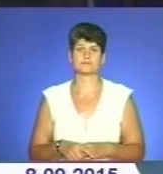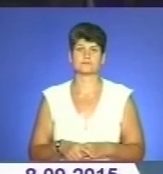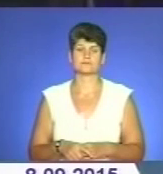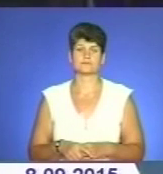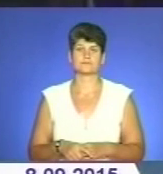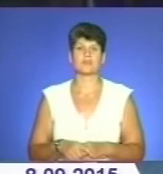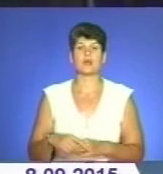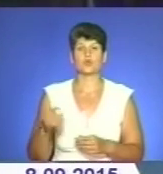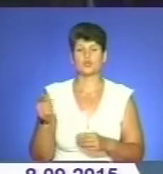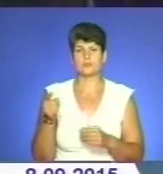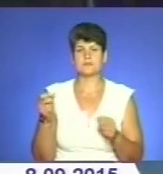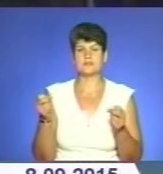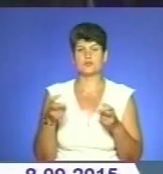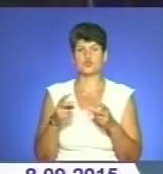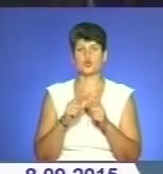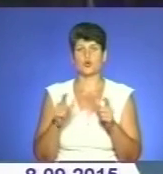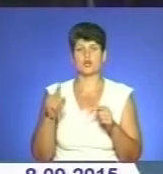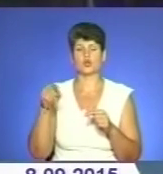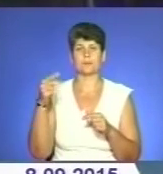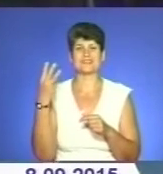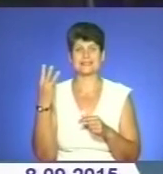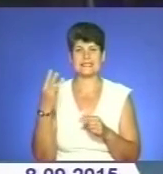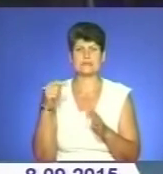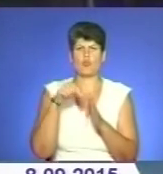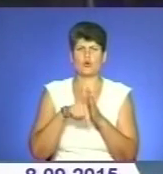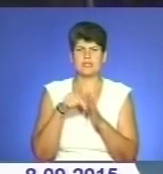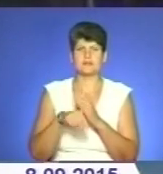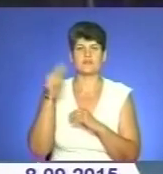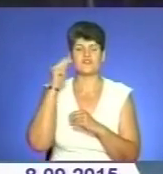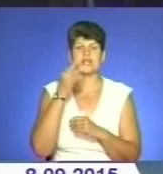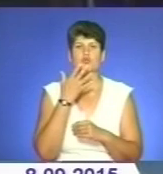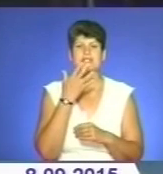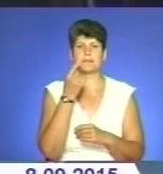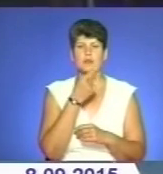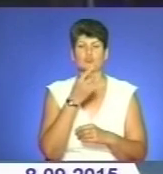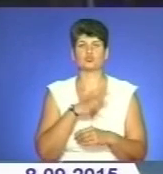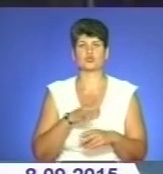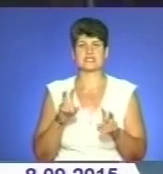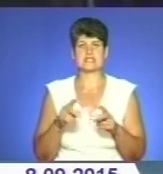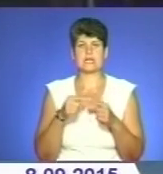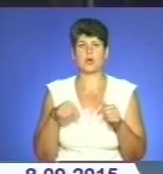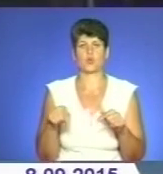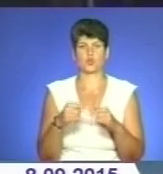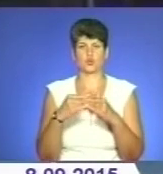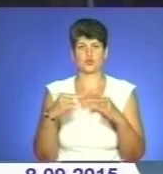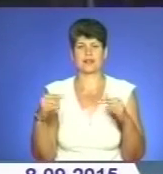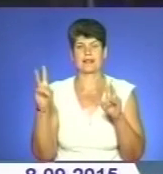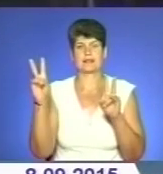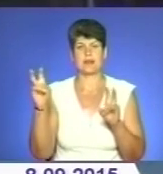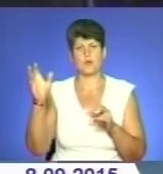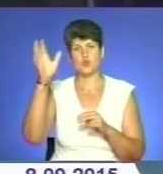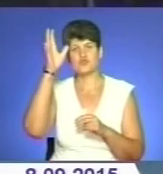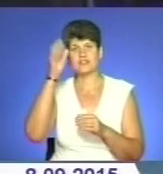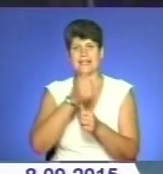У Тернопільській спеціалізованій школі номер 3 з поглибленим вивченням іноземних мов відбулося засідання круглого столу на тему «Освіта для